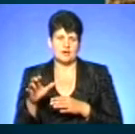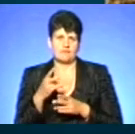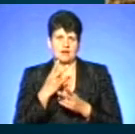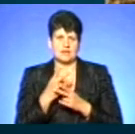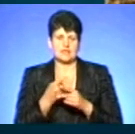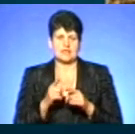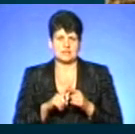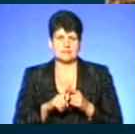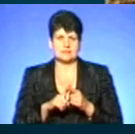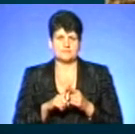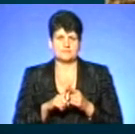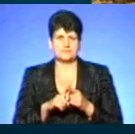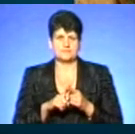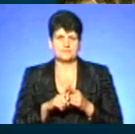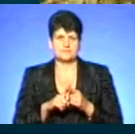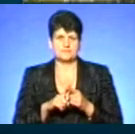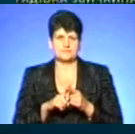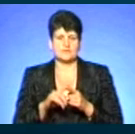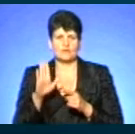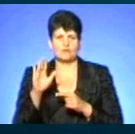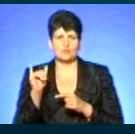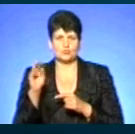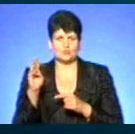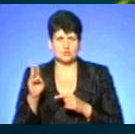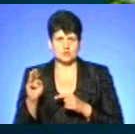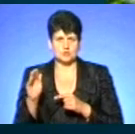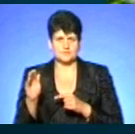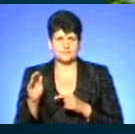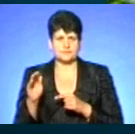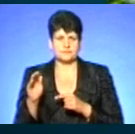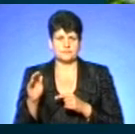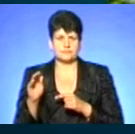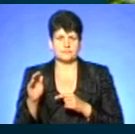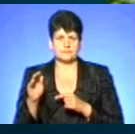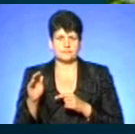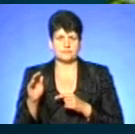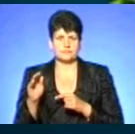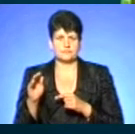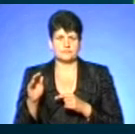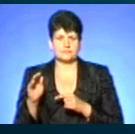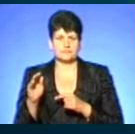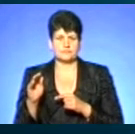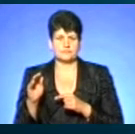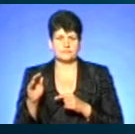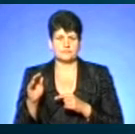це гадюка звичайна, я без окулярів. Це вона єдина отруйна? Так, це вуж звичайний,